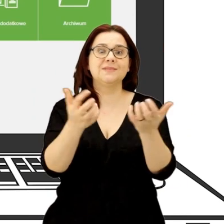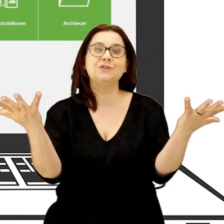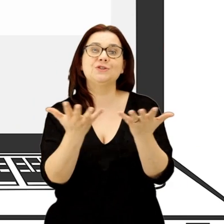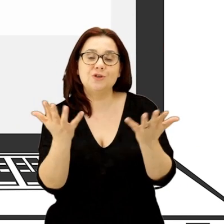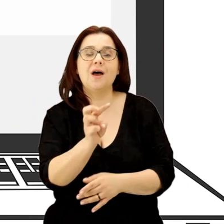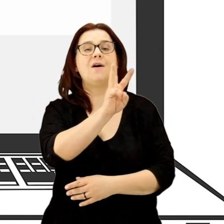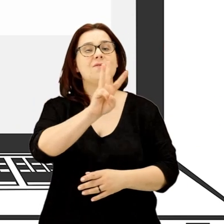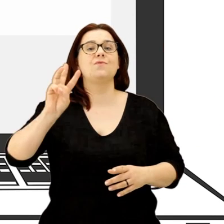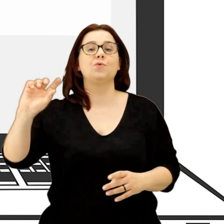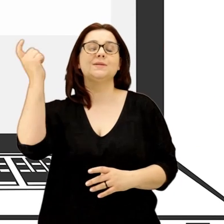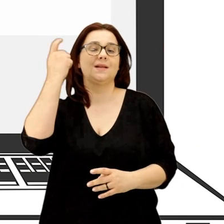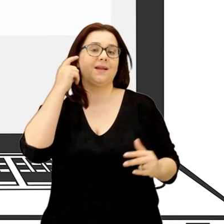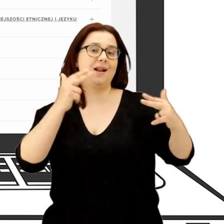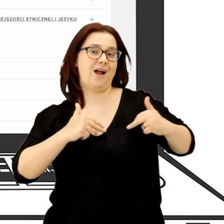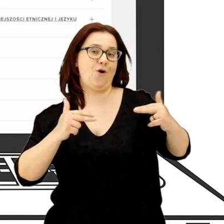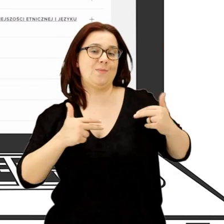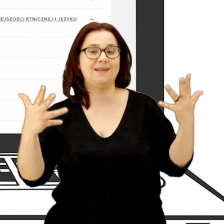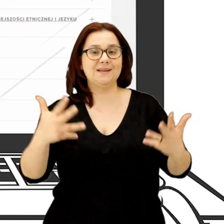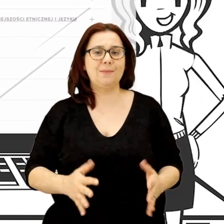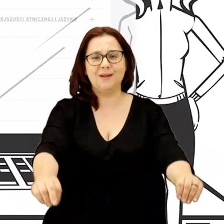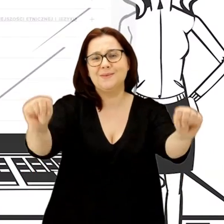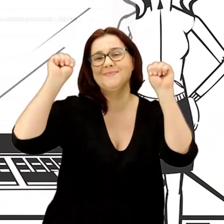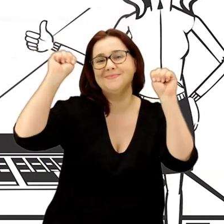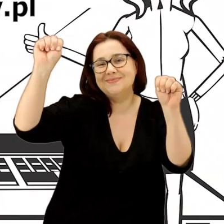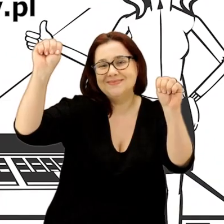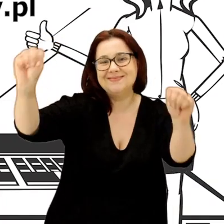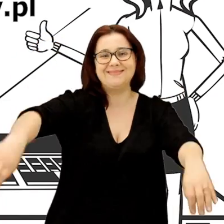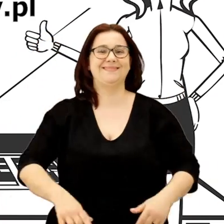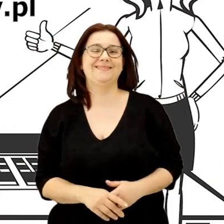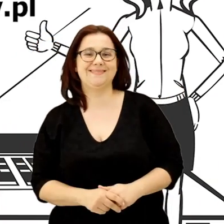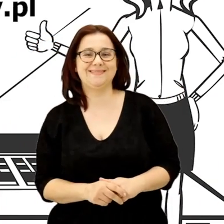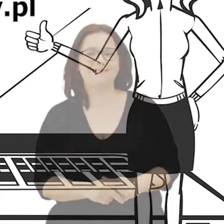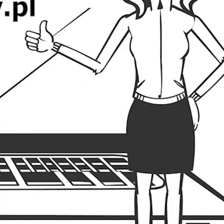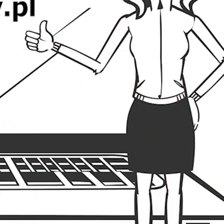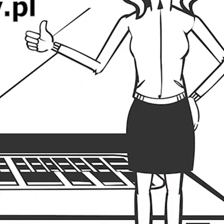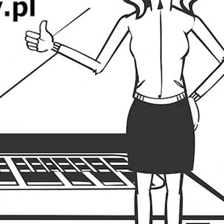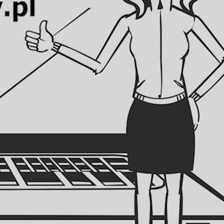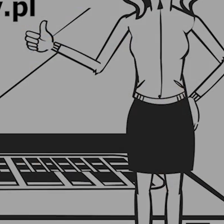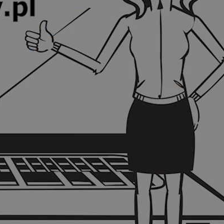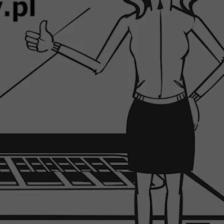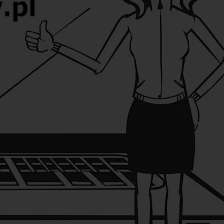internetowej Centralnej Komisji Egzaminacyjnej. Powodzenia! KONIEC KONIEC